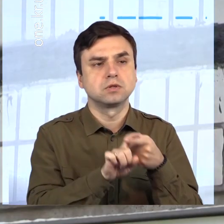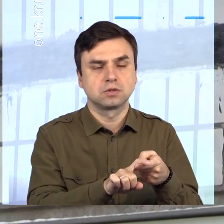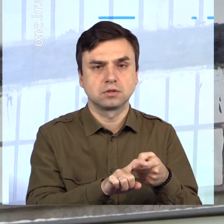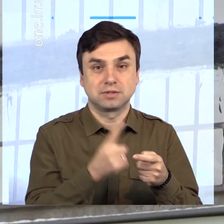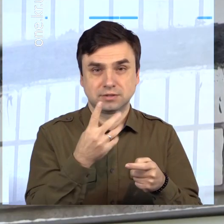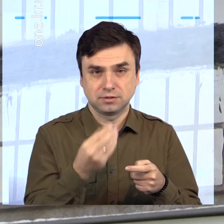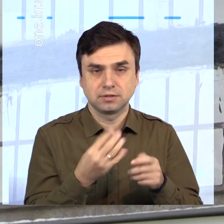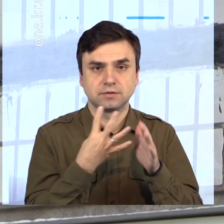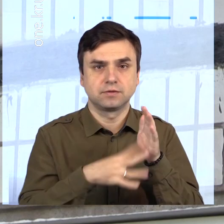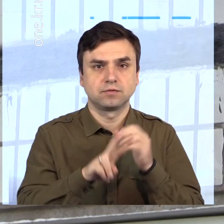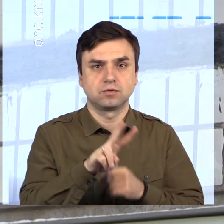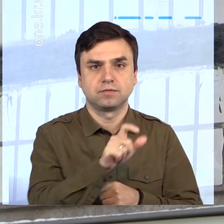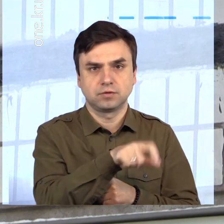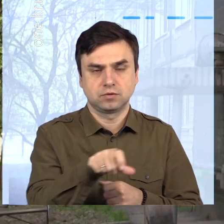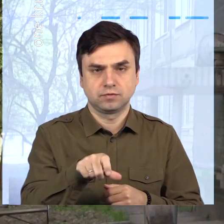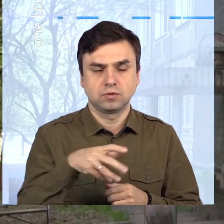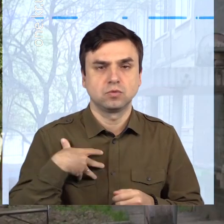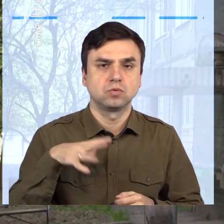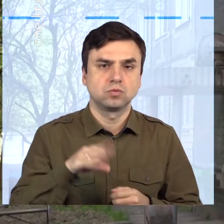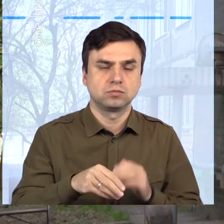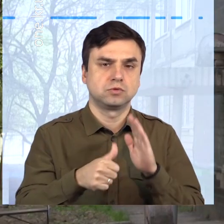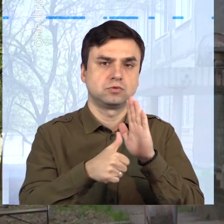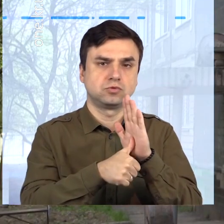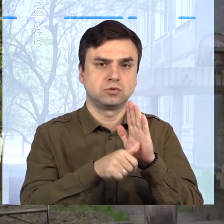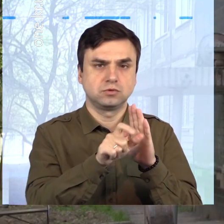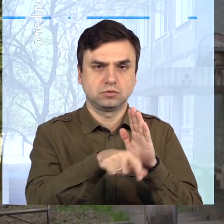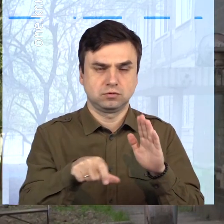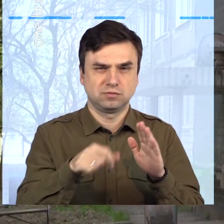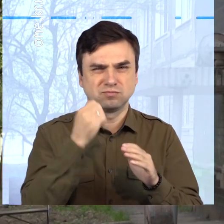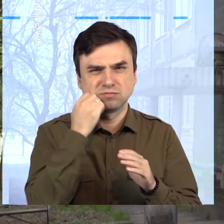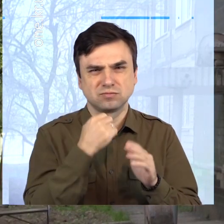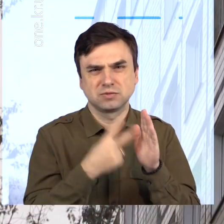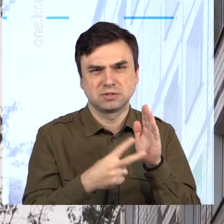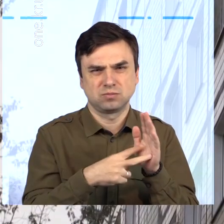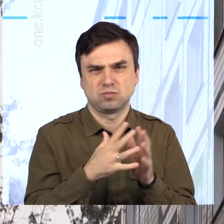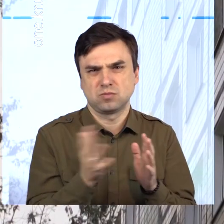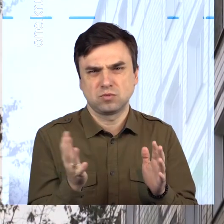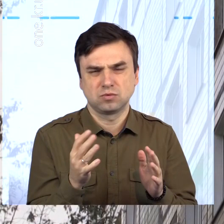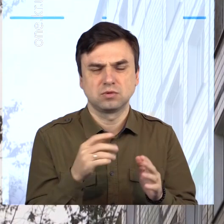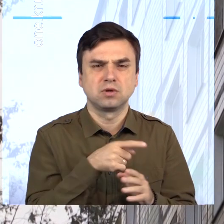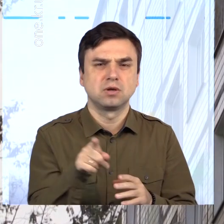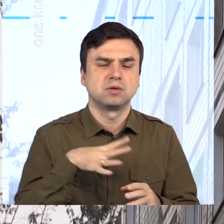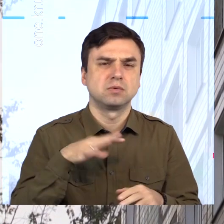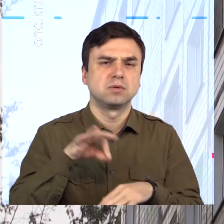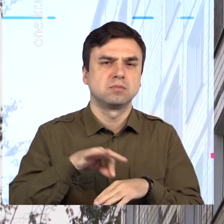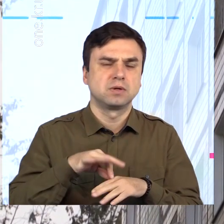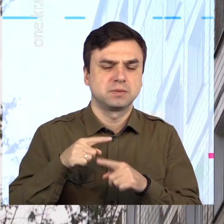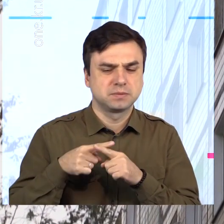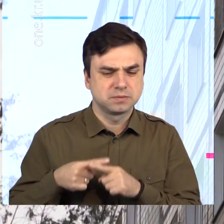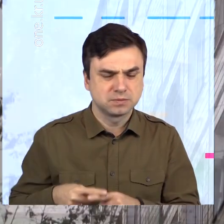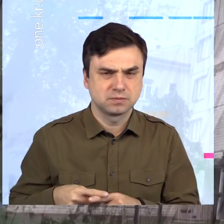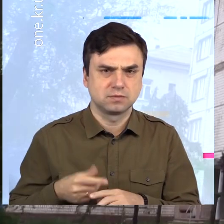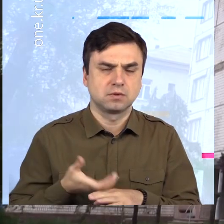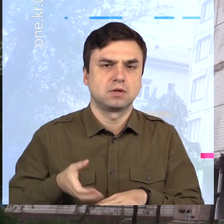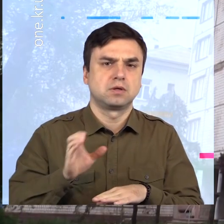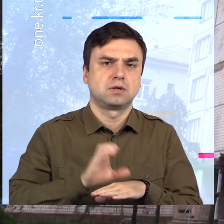інфікування. Летальних випадків за добу зафіксовано 6 серед пацієнтів віком від 70 років, у яких коронавірус був